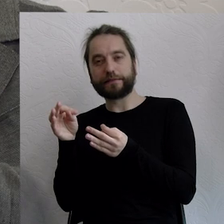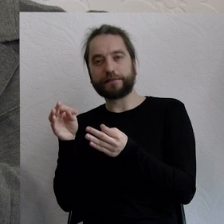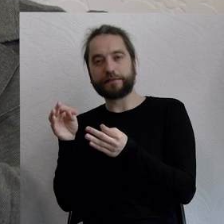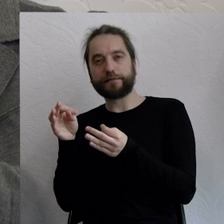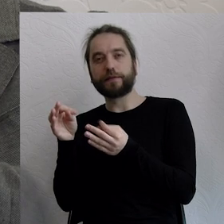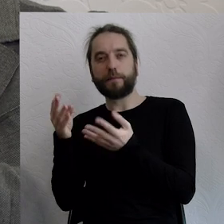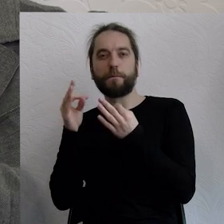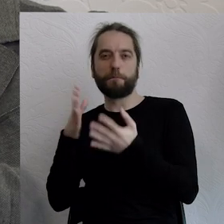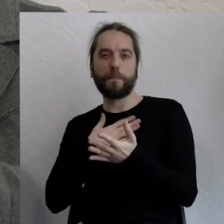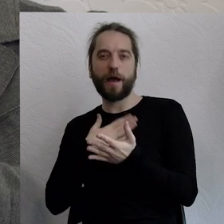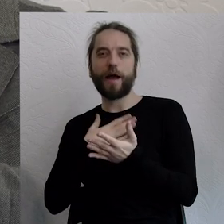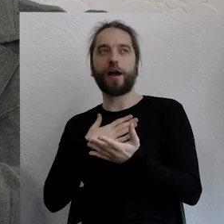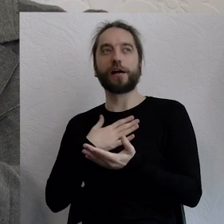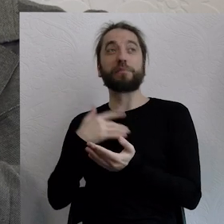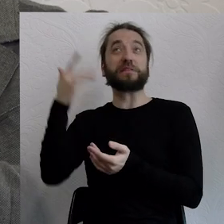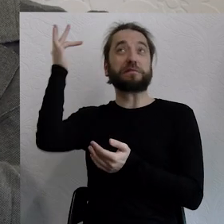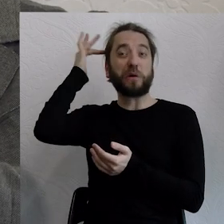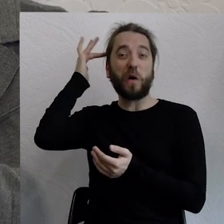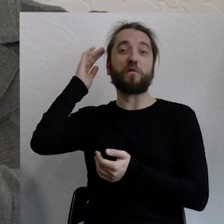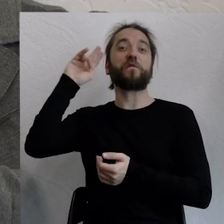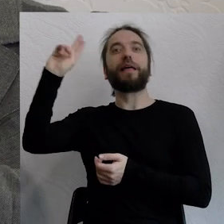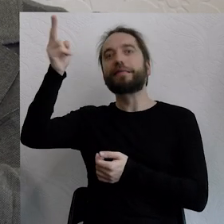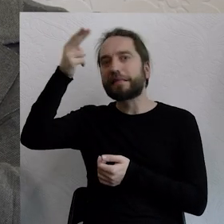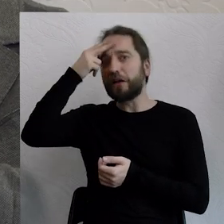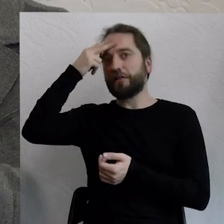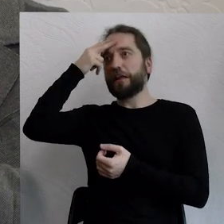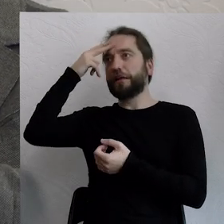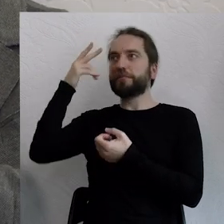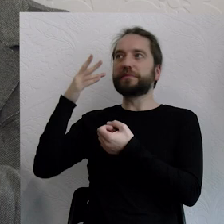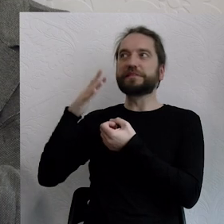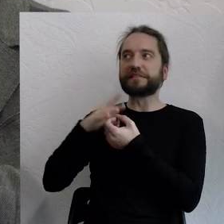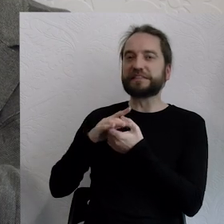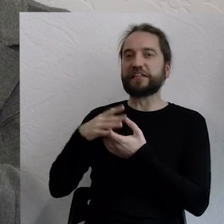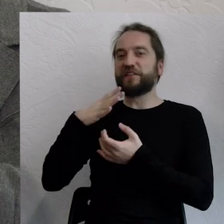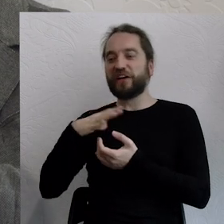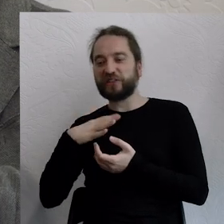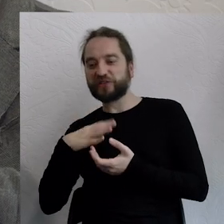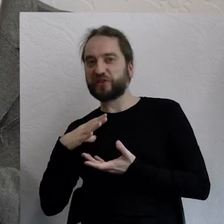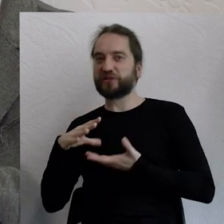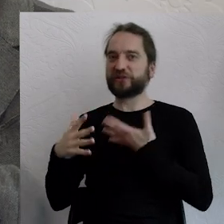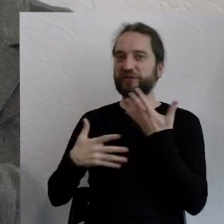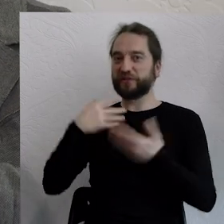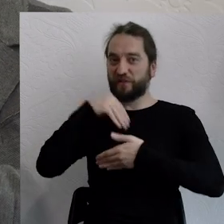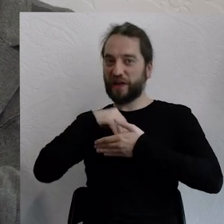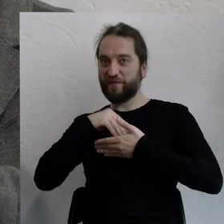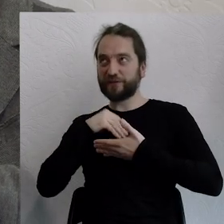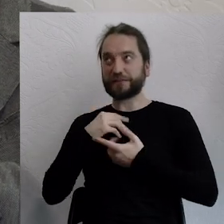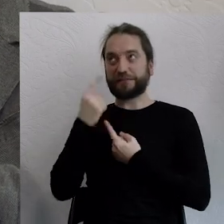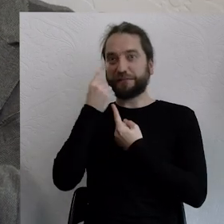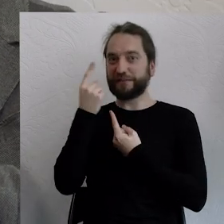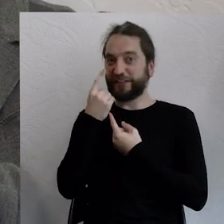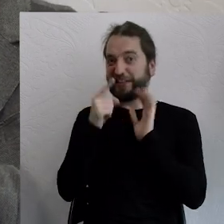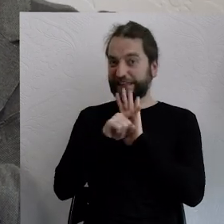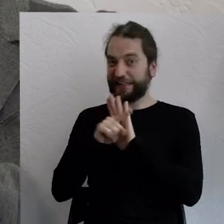My mamy uprzedzenia, stereotypy, pewne wyobrażenia i wartości, których czasem nawet byśmy nie chcieli mieć albo nie chcielibyśmy,